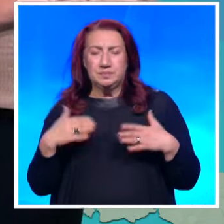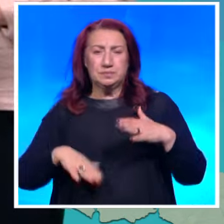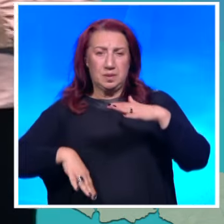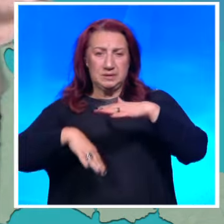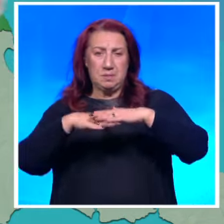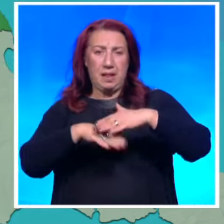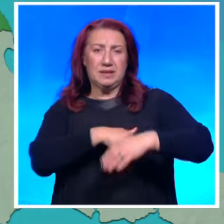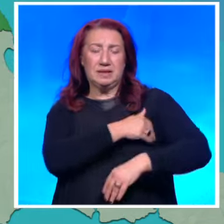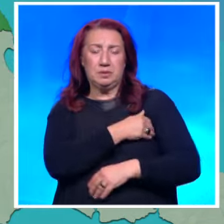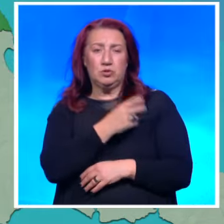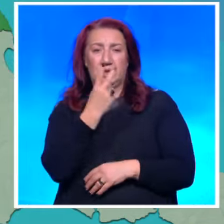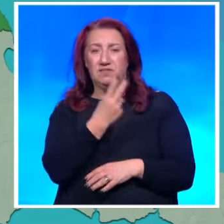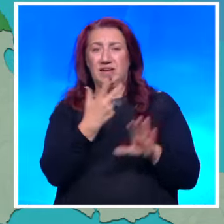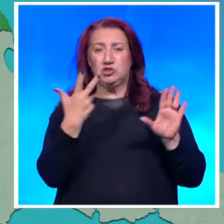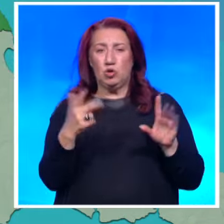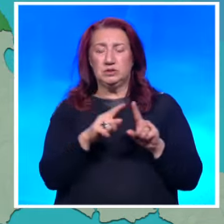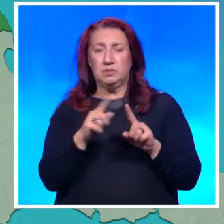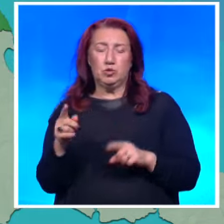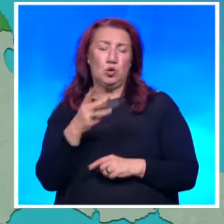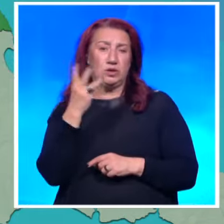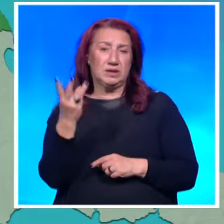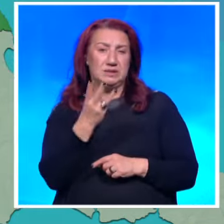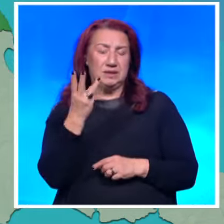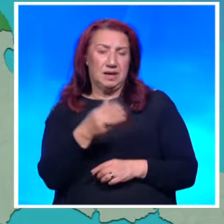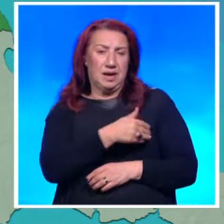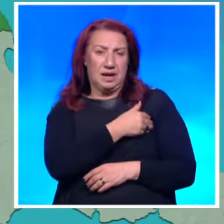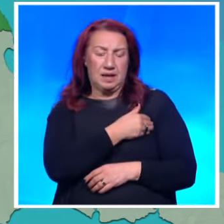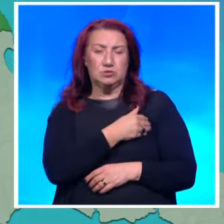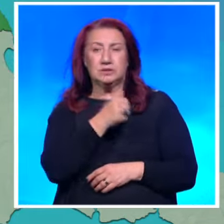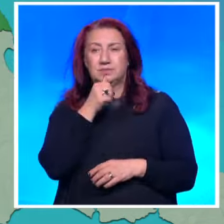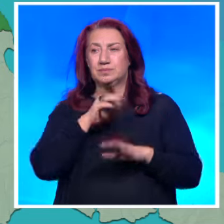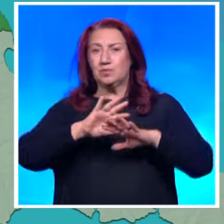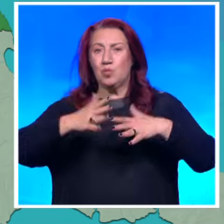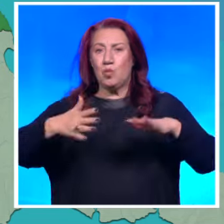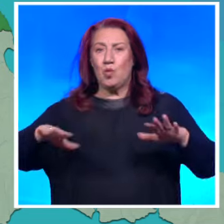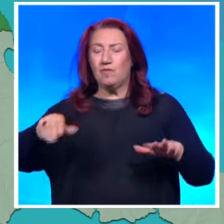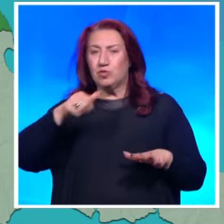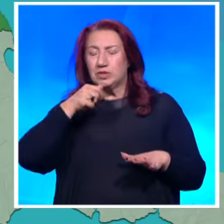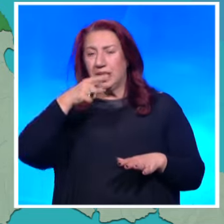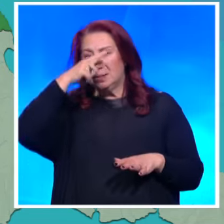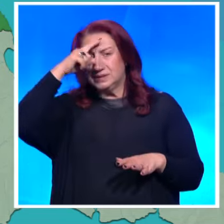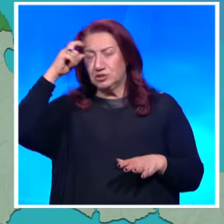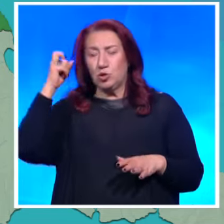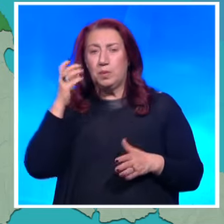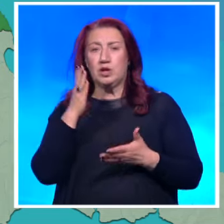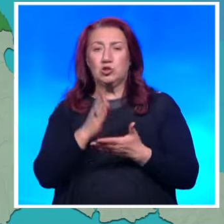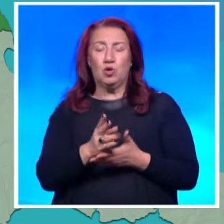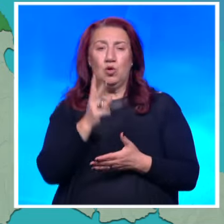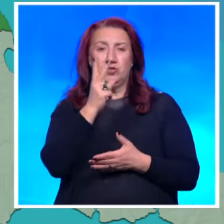температури между 28 и 33 градуса. Морската вода утре ще се затопли до 23